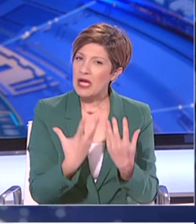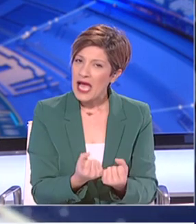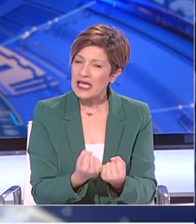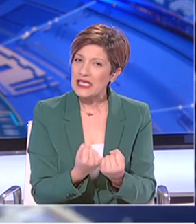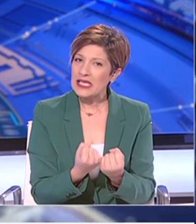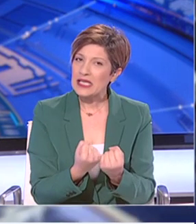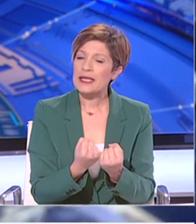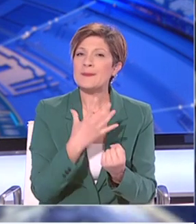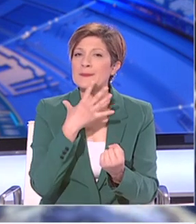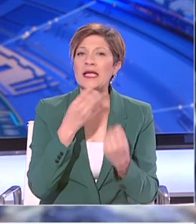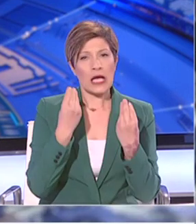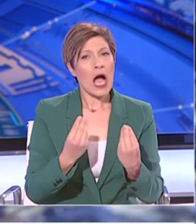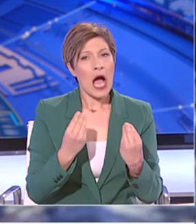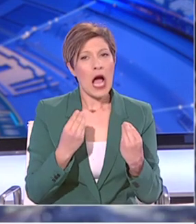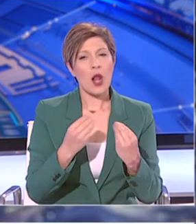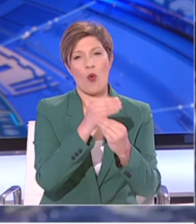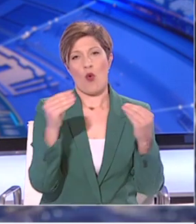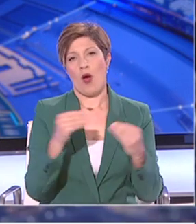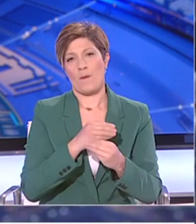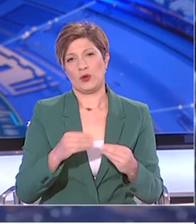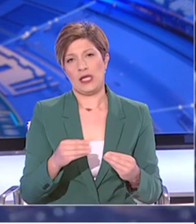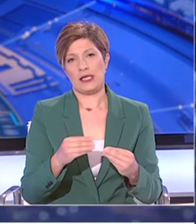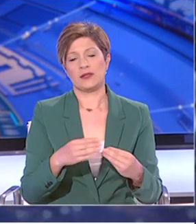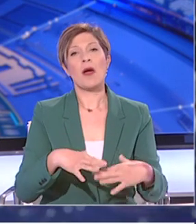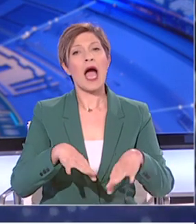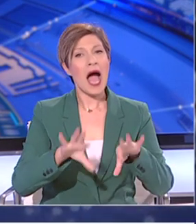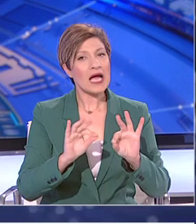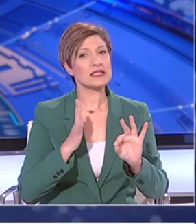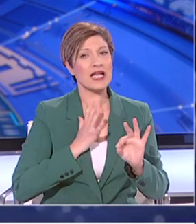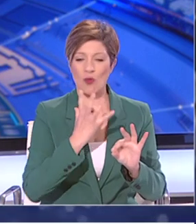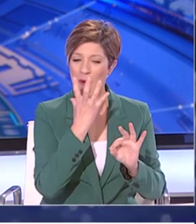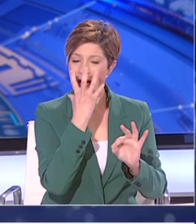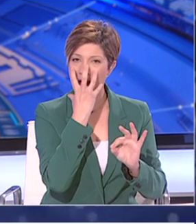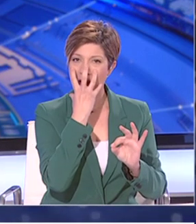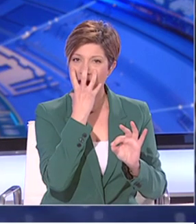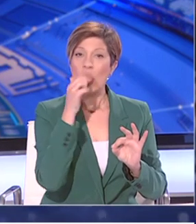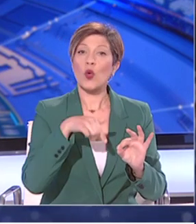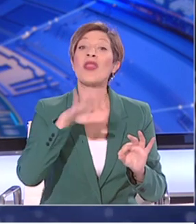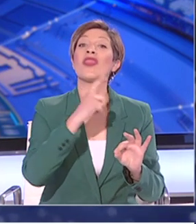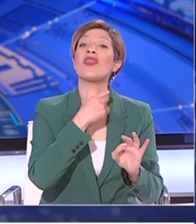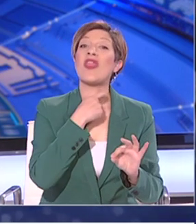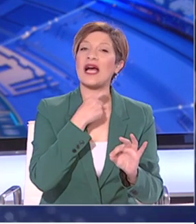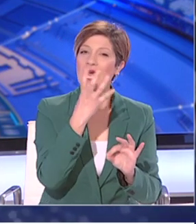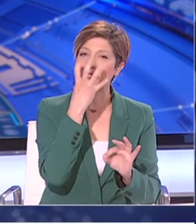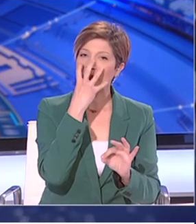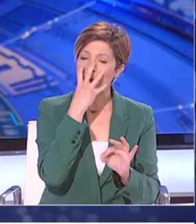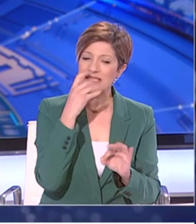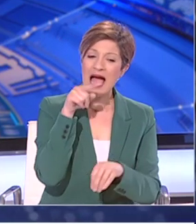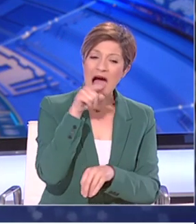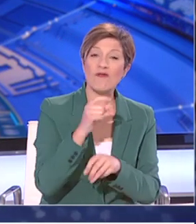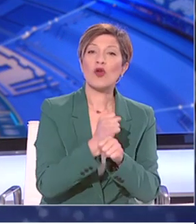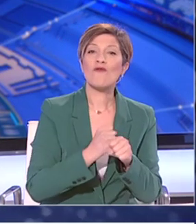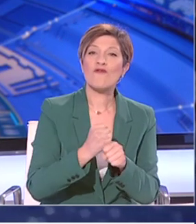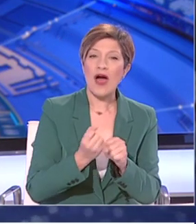σχετικά θετική εικόνα μέχρι στιγμής. Έχουν αρχίσει και αποσωληνώνονται ασθενείς, άρα φαίνεται ότι πράγματι θεραπευτική